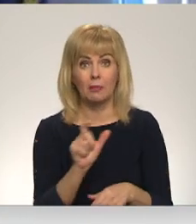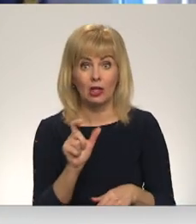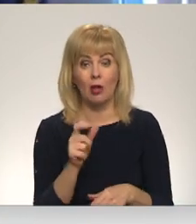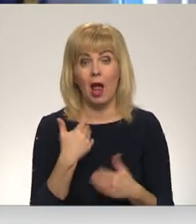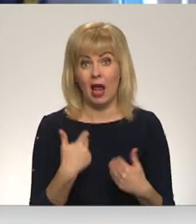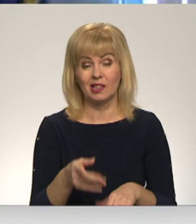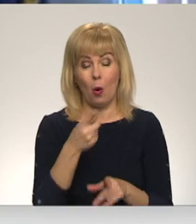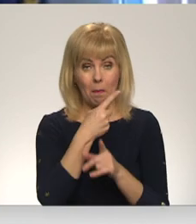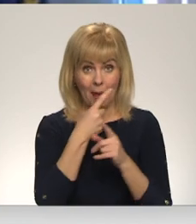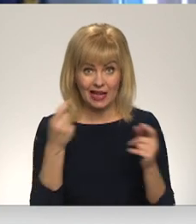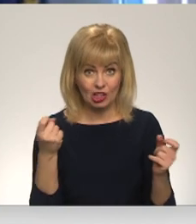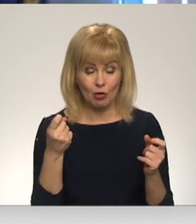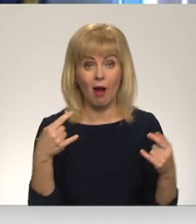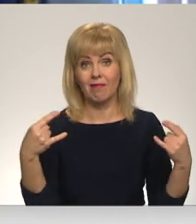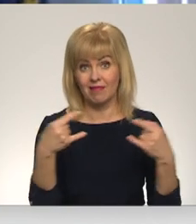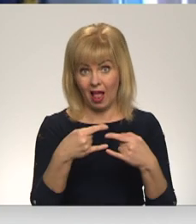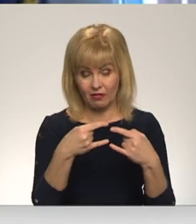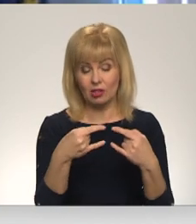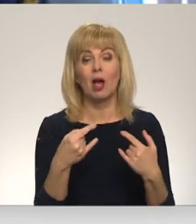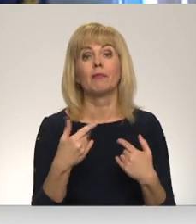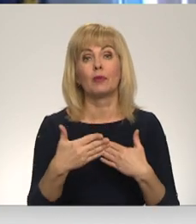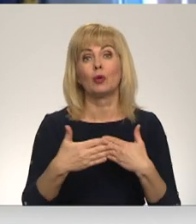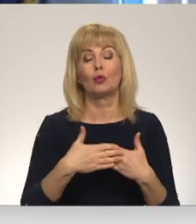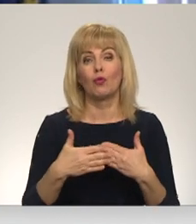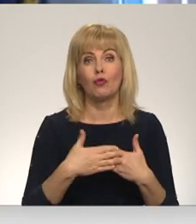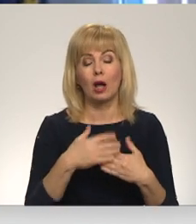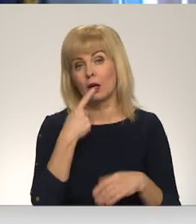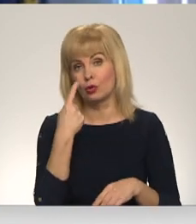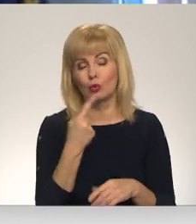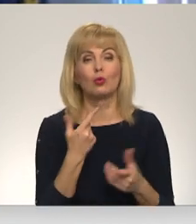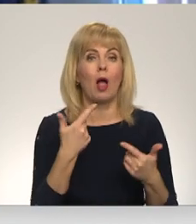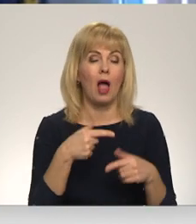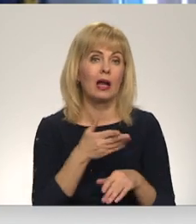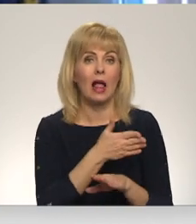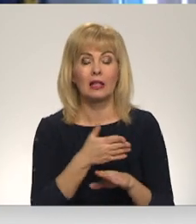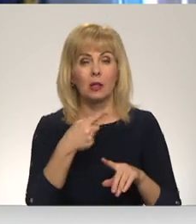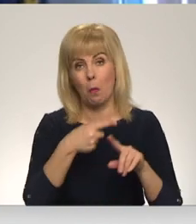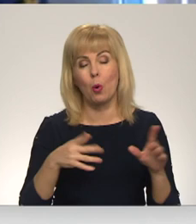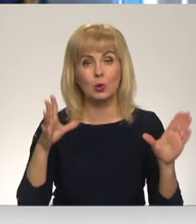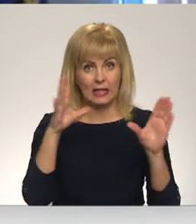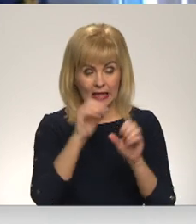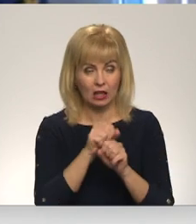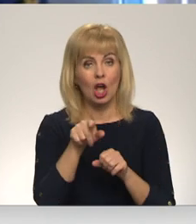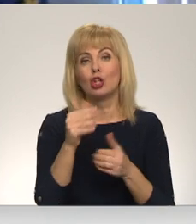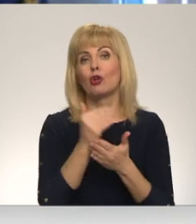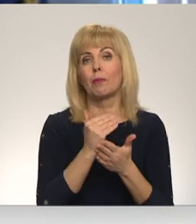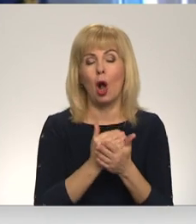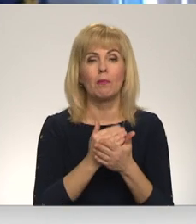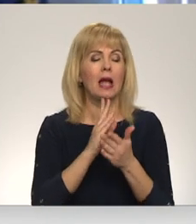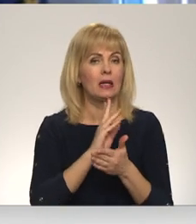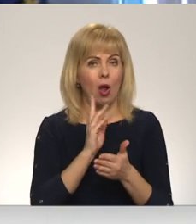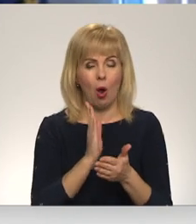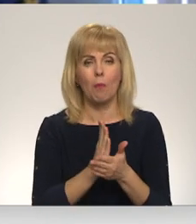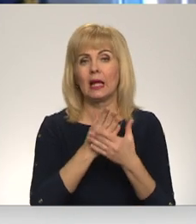to paziņoju ēterā, tuvāko stundu laikā līdz pusnaktī šiem kanāliem ir jāpazūd no